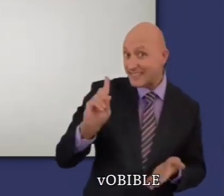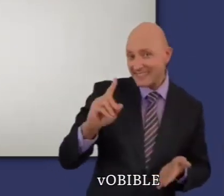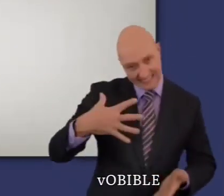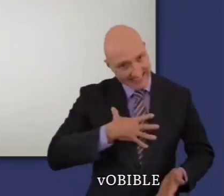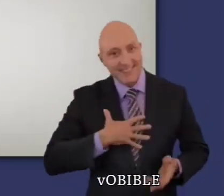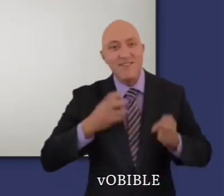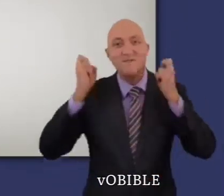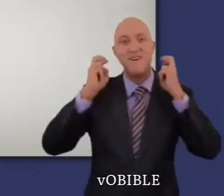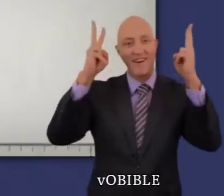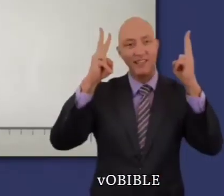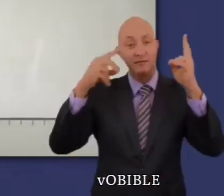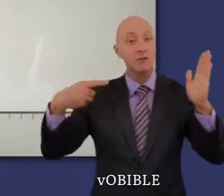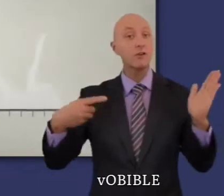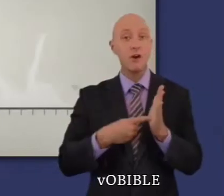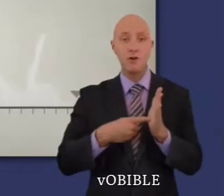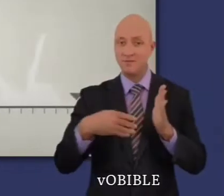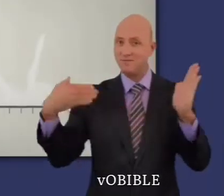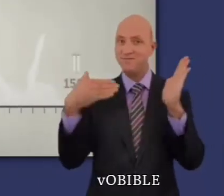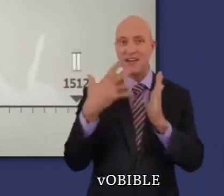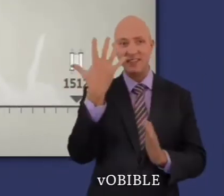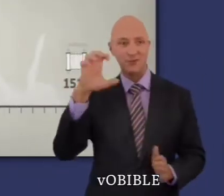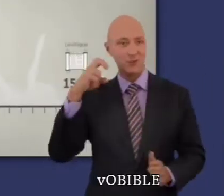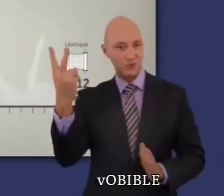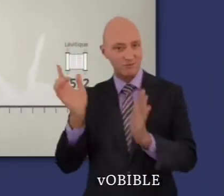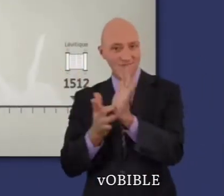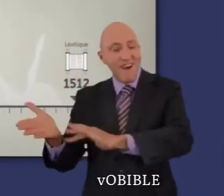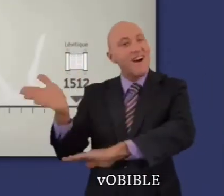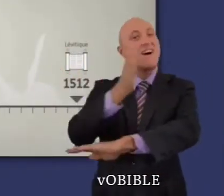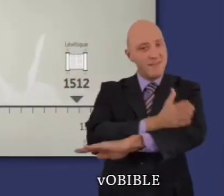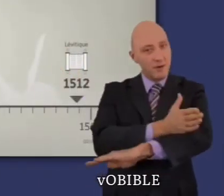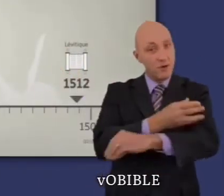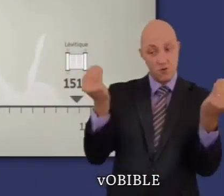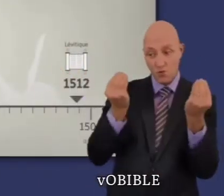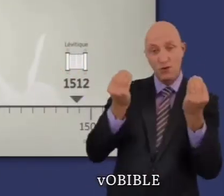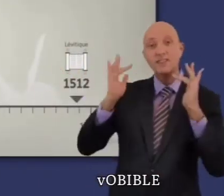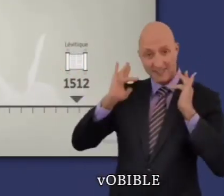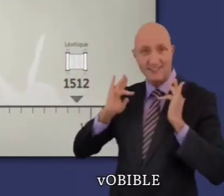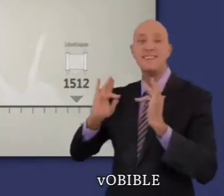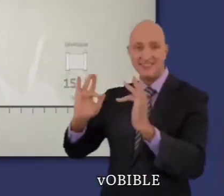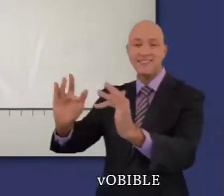Le Lévitique a été rédigé par Moïse en 1512 avant notre ère dans le désert du Sinaï.